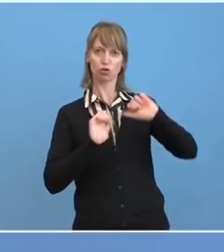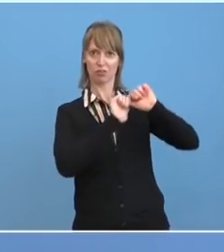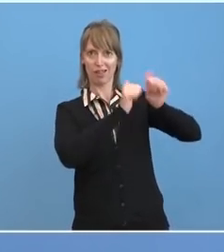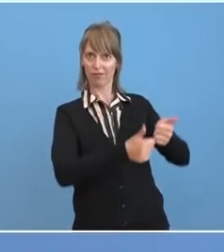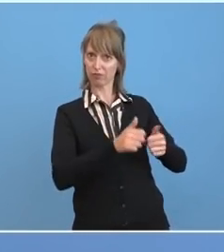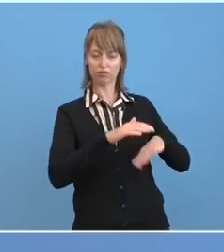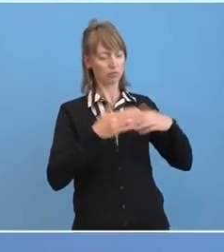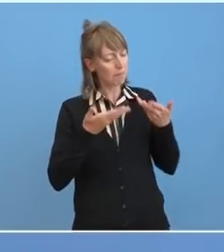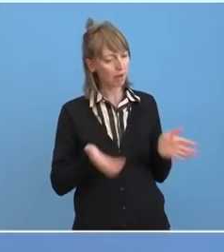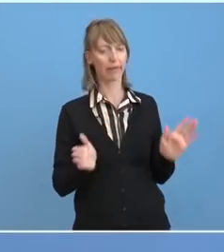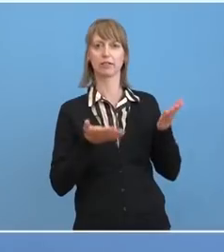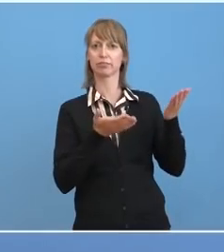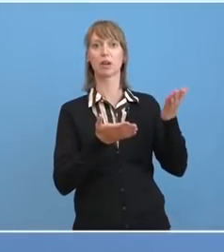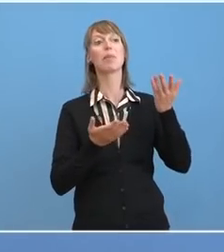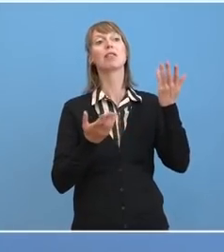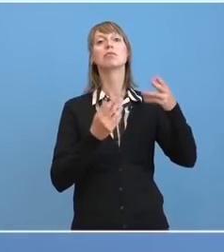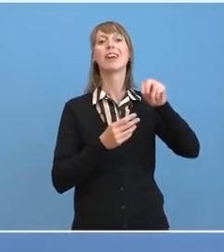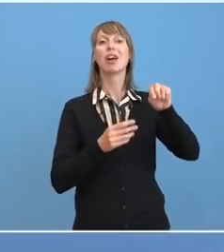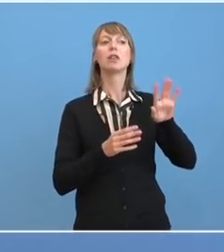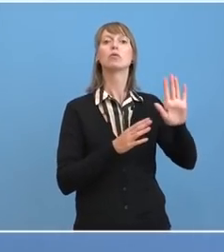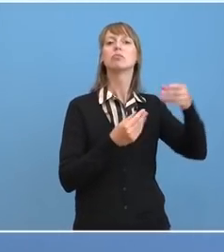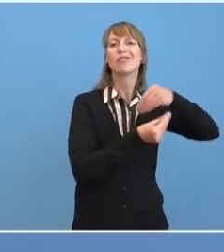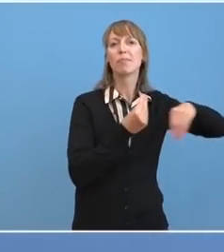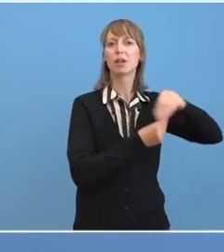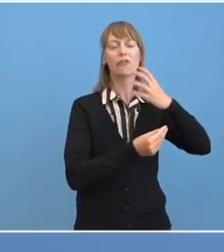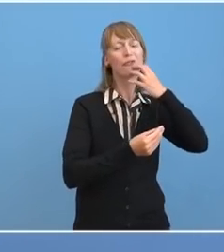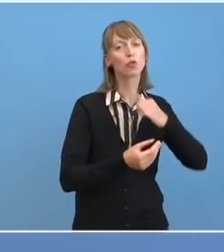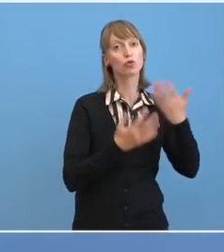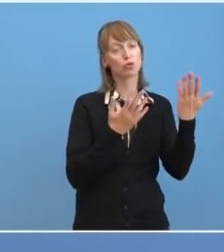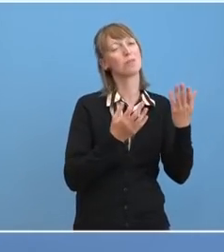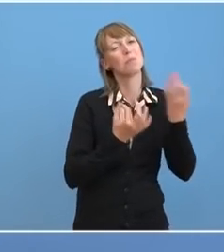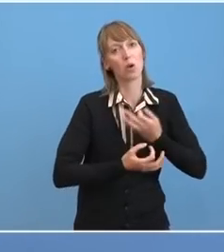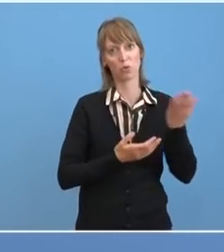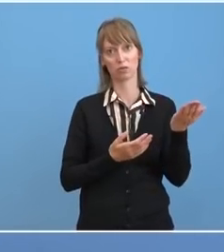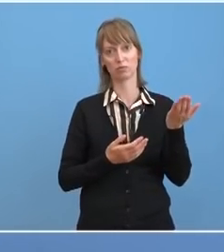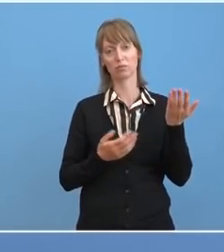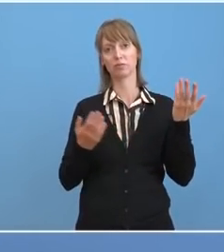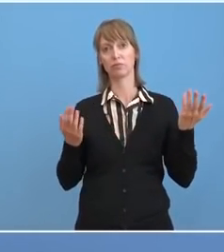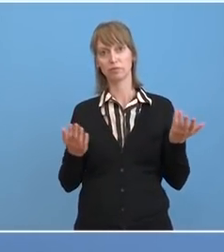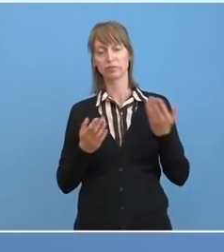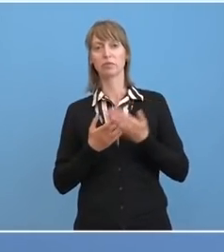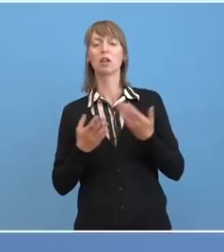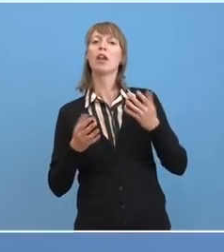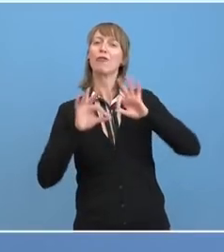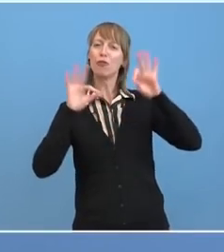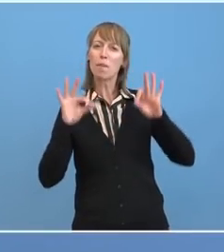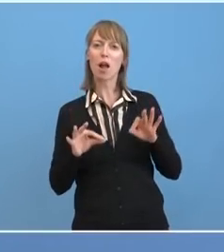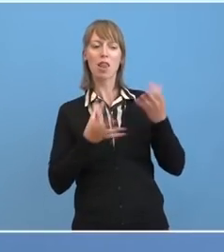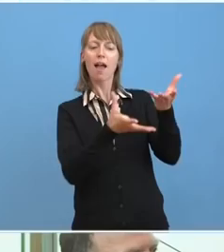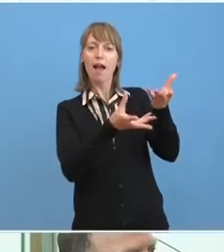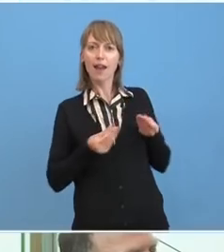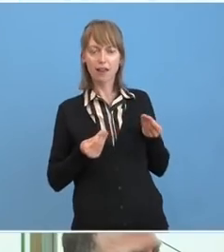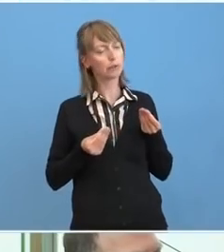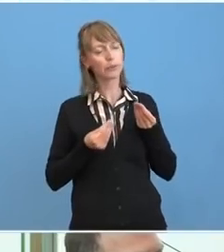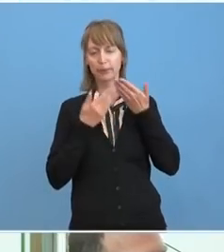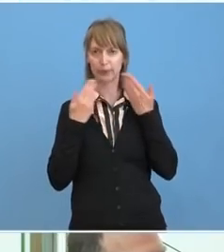natürlich auch gewünscht werden. Über diese Erklärung von Brégançon hinaus gibt es keine förmliche Einladung der Bundeskanzlerin oder der Bundesregierung. Aber